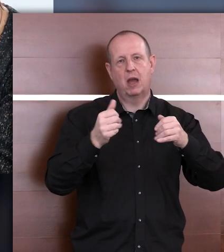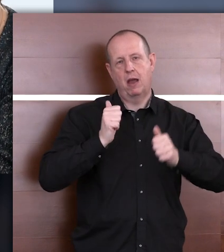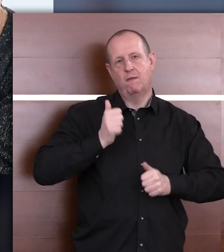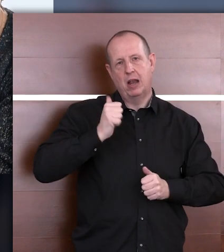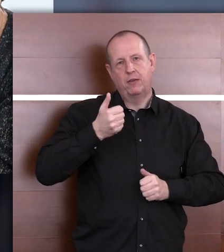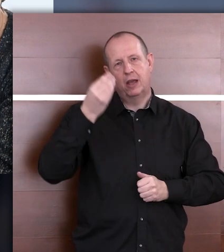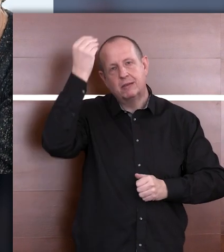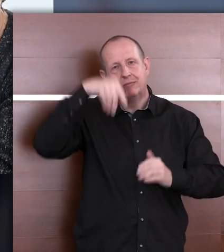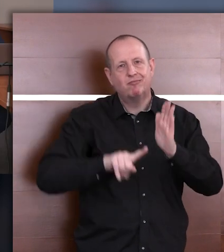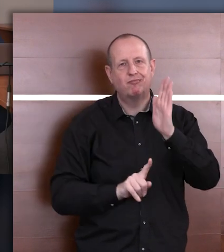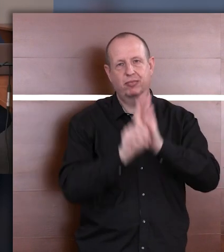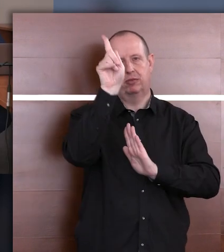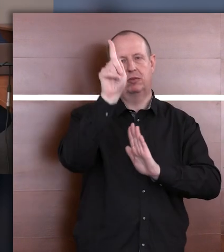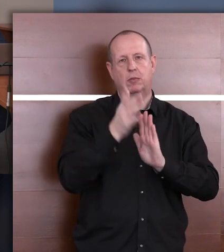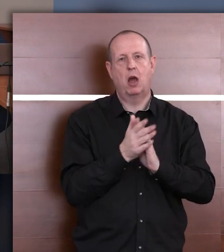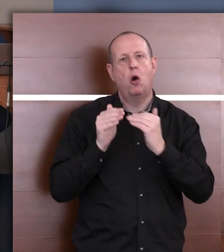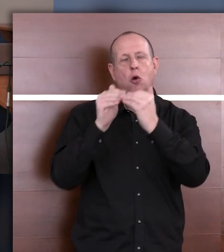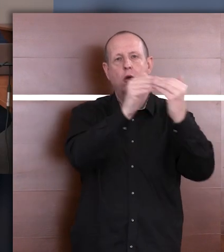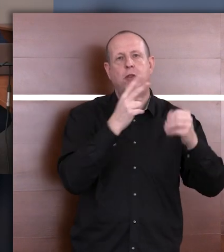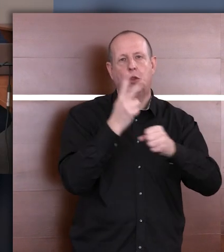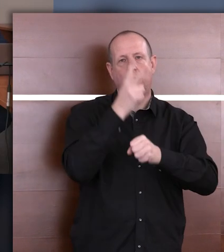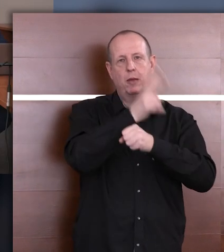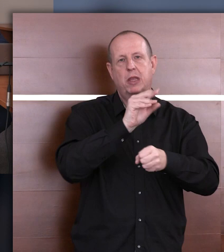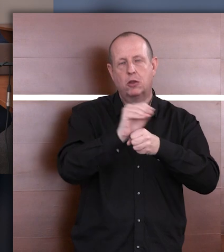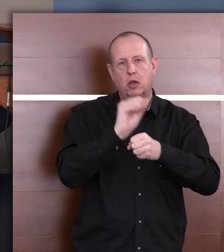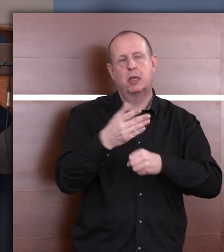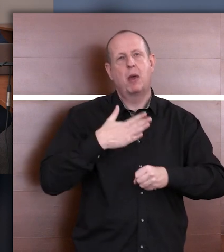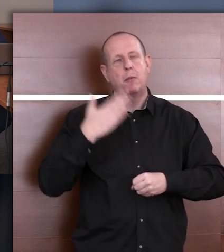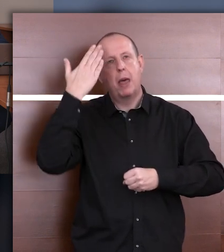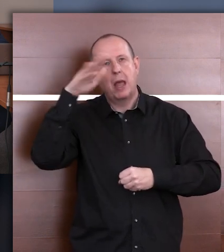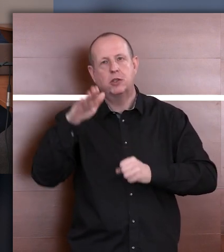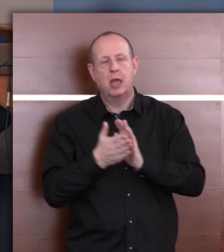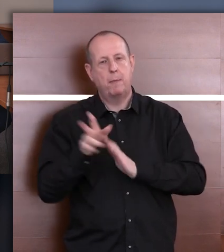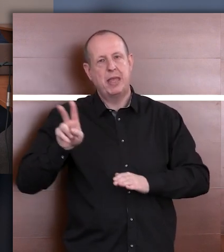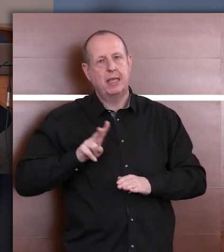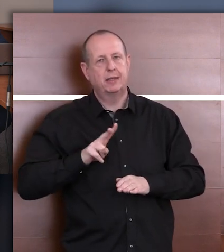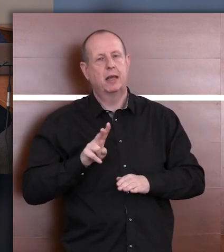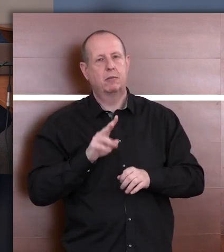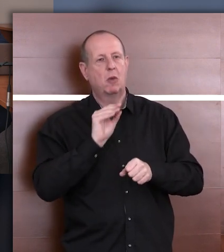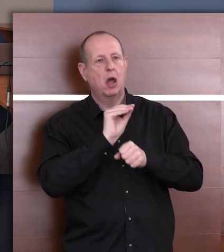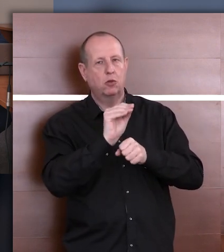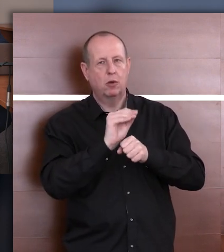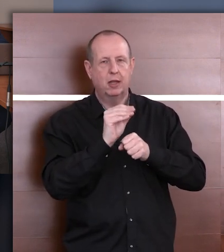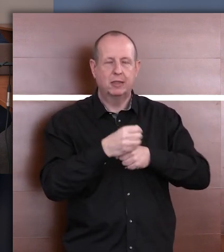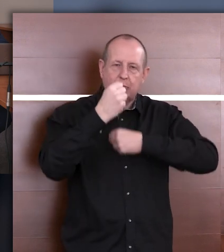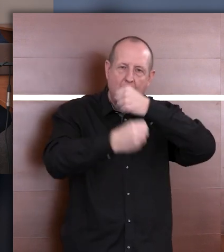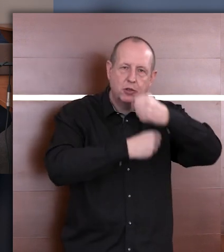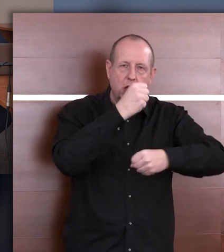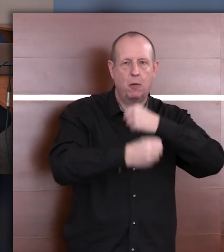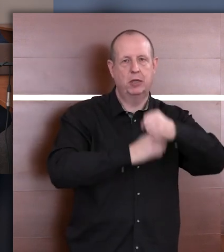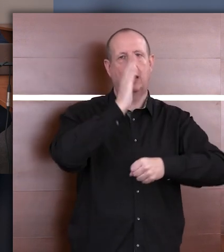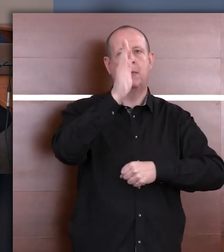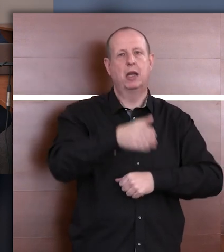równym dostępie do edukacji. Miejmy nadzieję, że minister edukacji podejmie działania i już